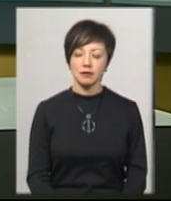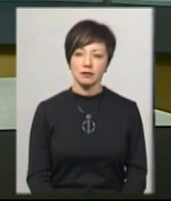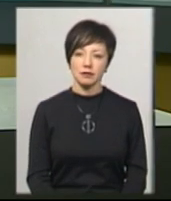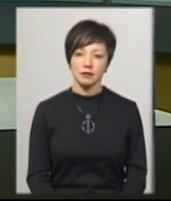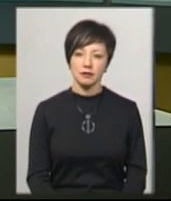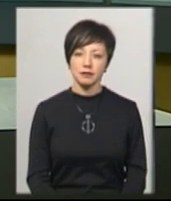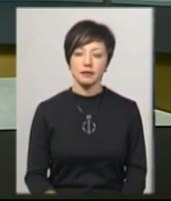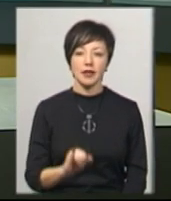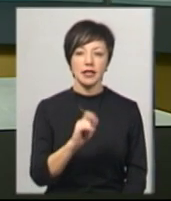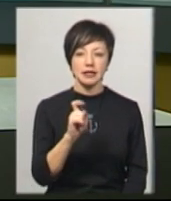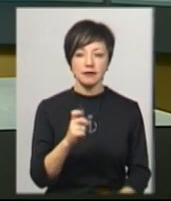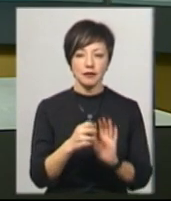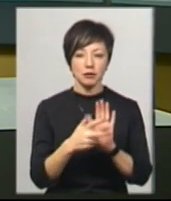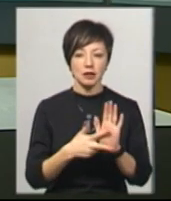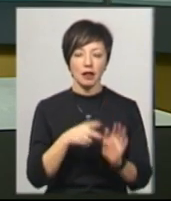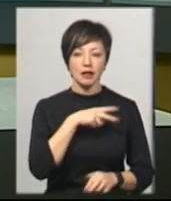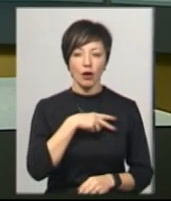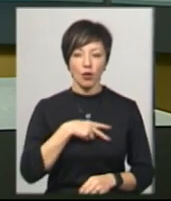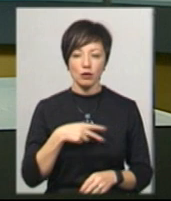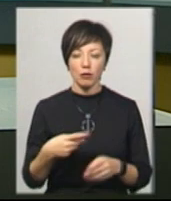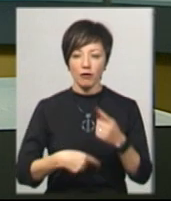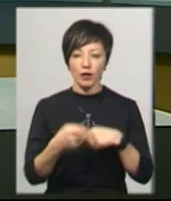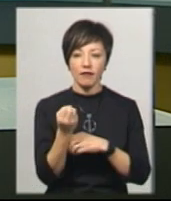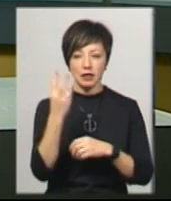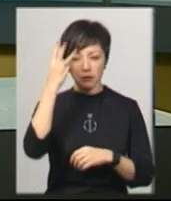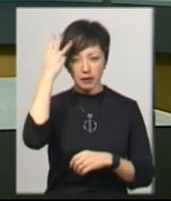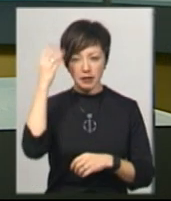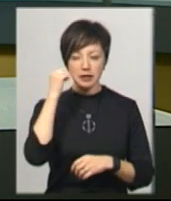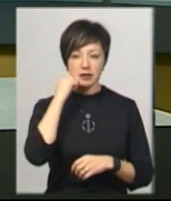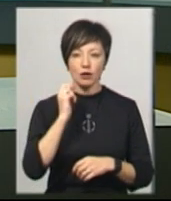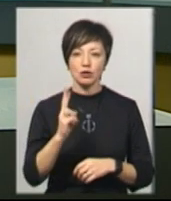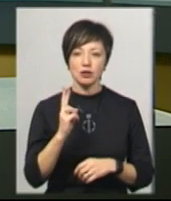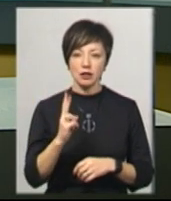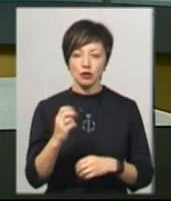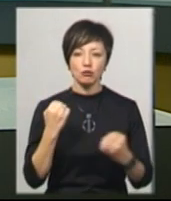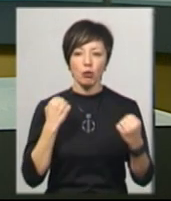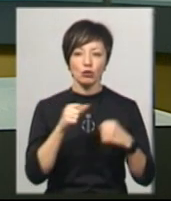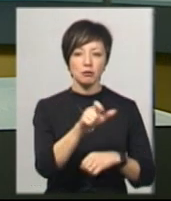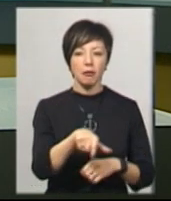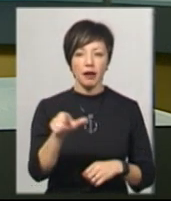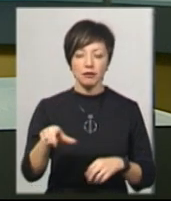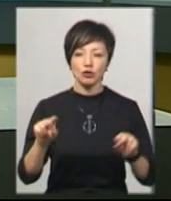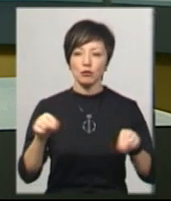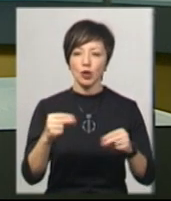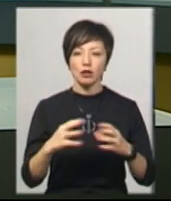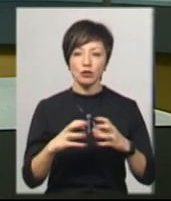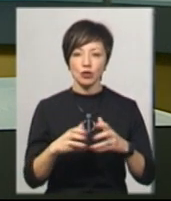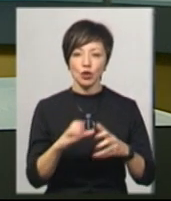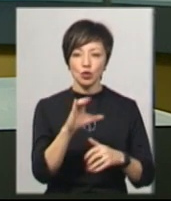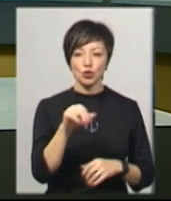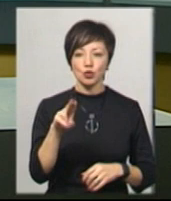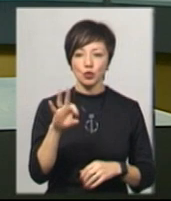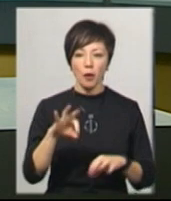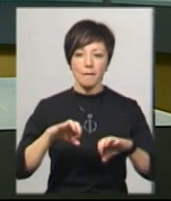Із 18 нагородами повернулися 12 хмельницьких та староконстантинівських спортсменів із Чемпіонату світу суду